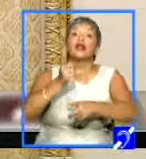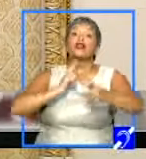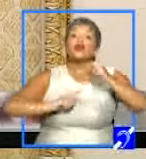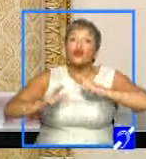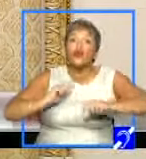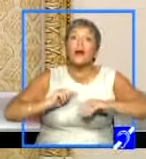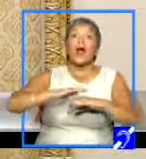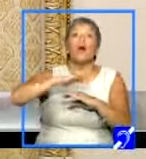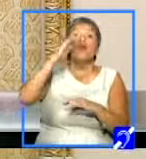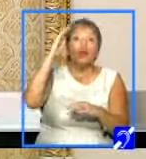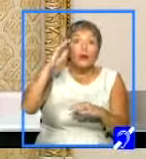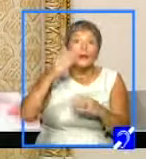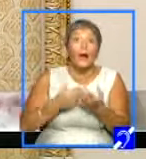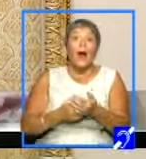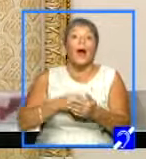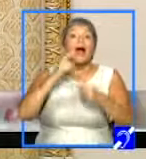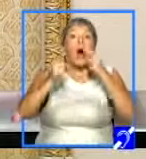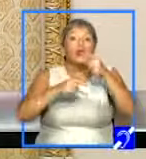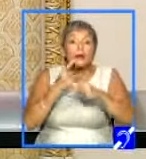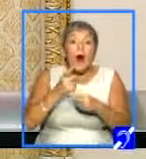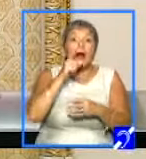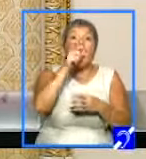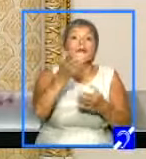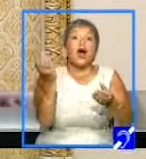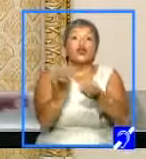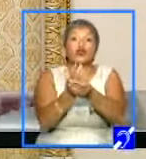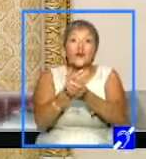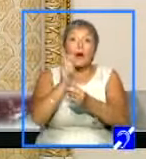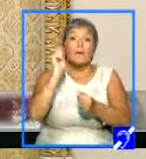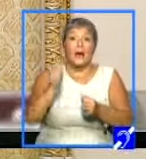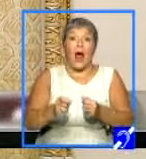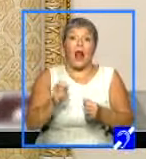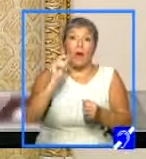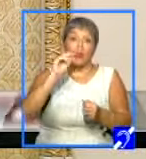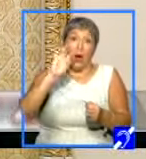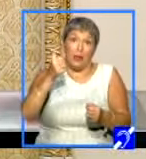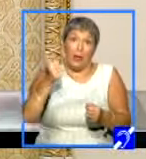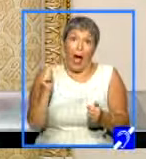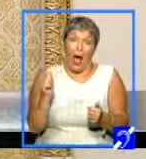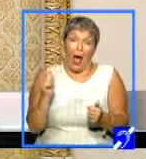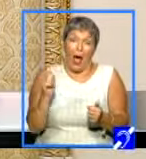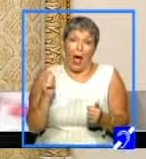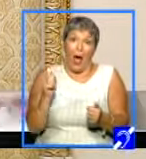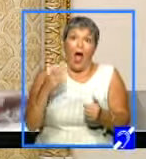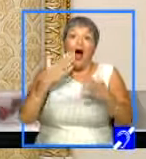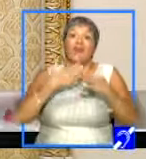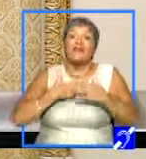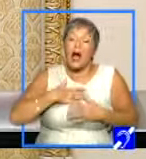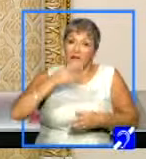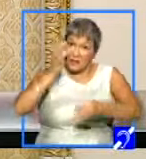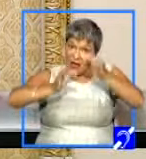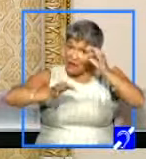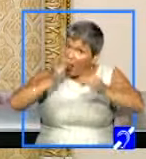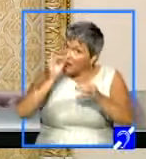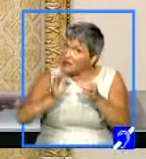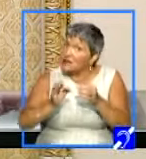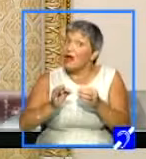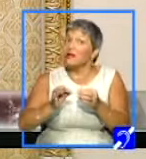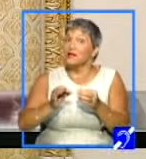suferit de pe urma acestei chestiuni. Sper să se analizeze